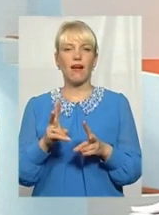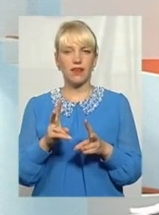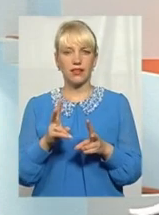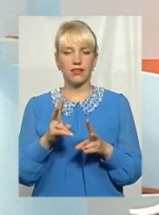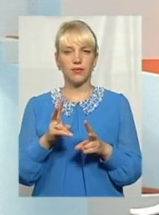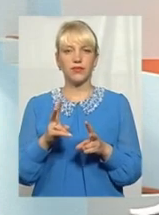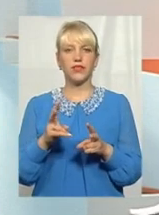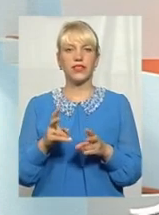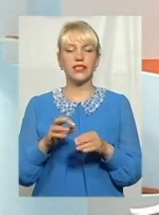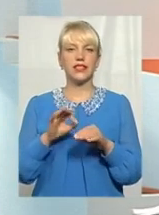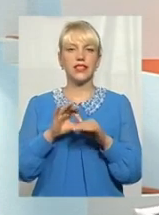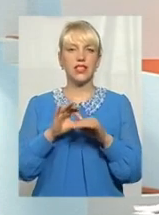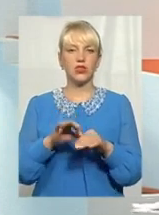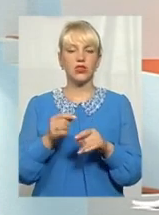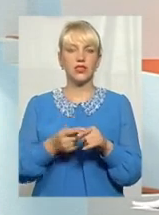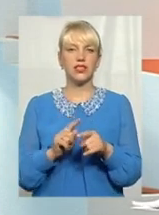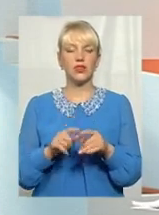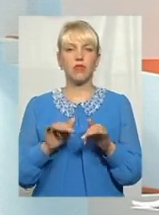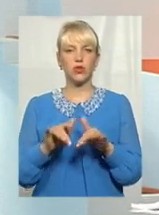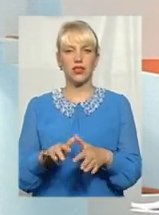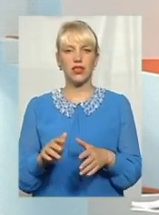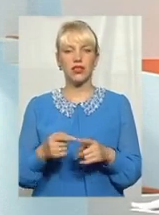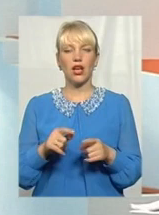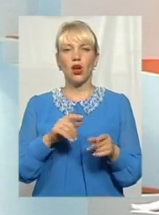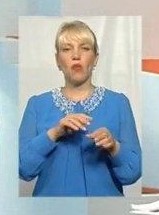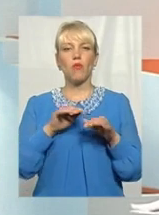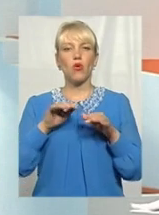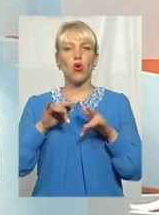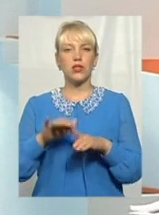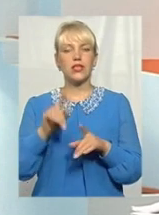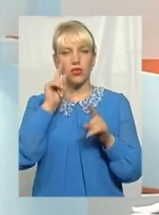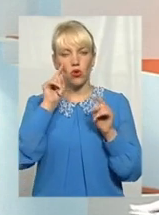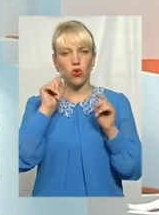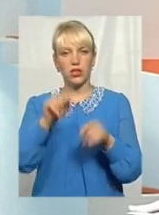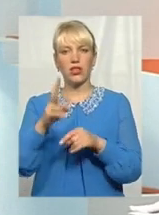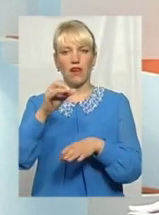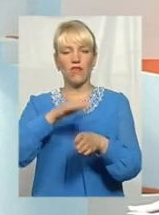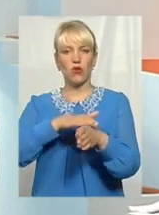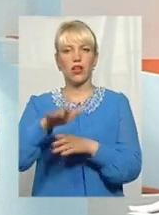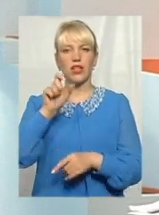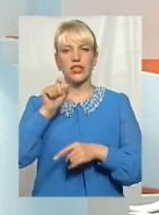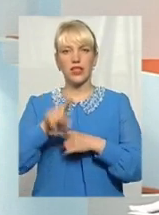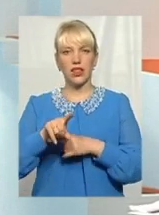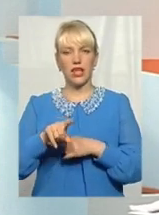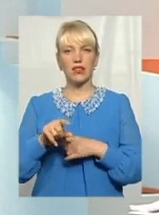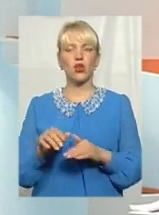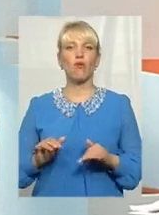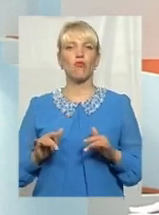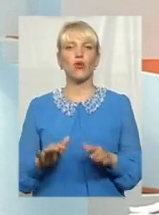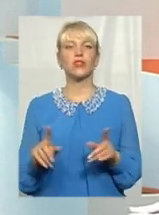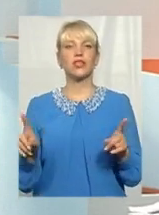здійснюються ці процеси. Процеси орієнтації на виконання задач, процеси, які